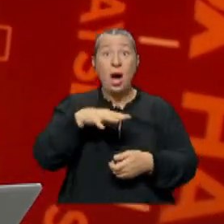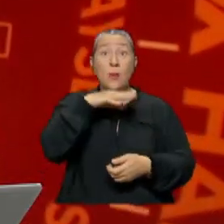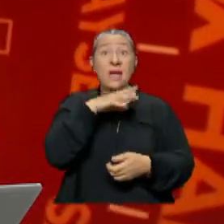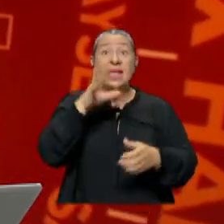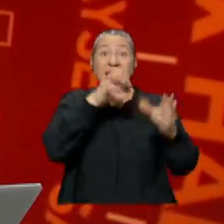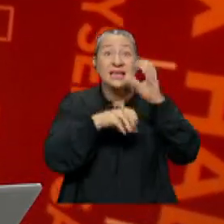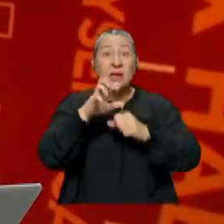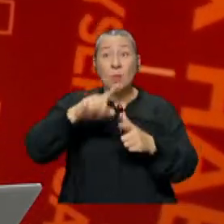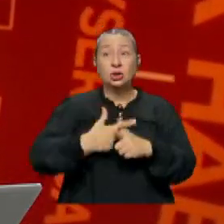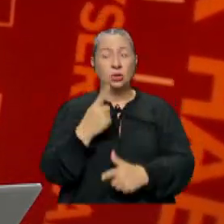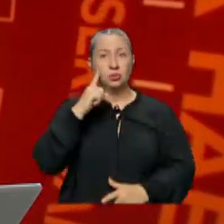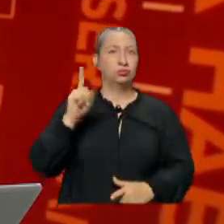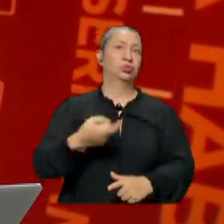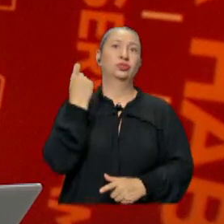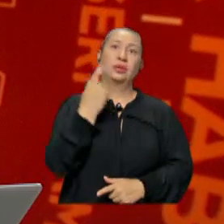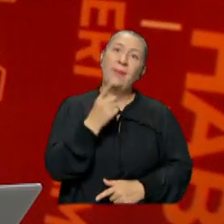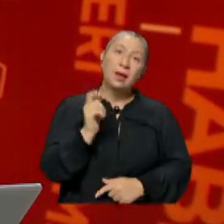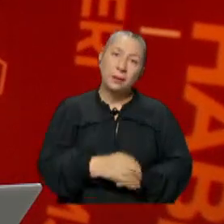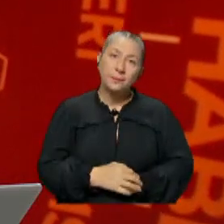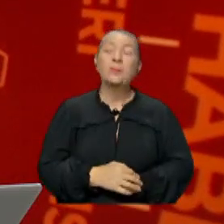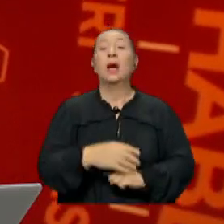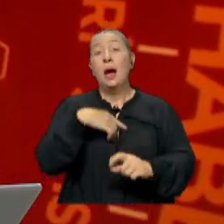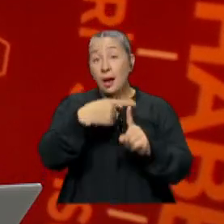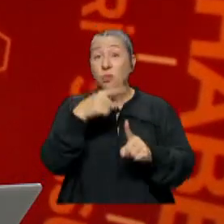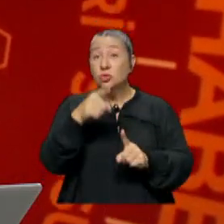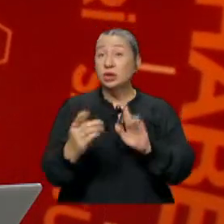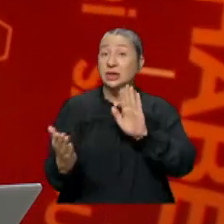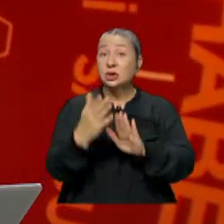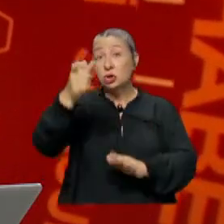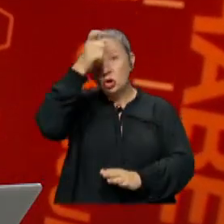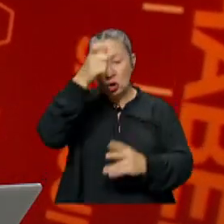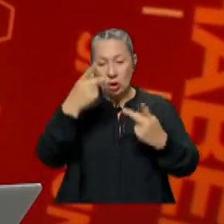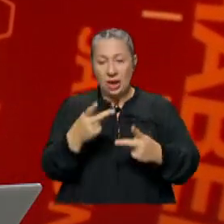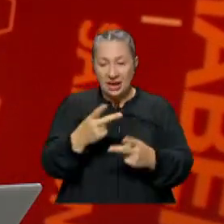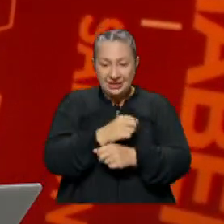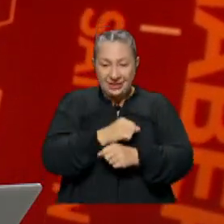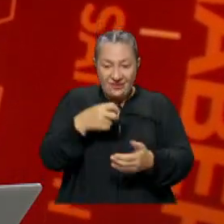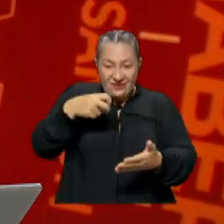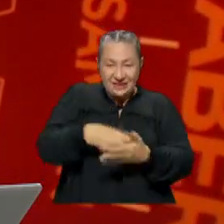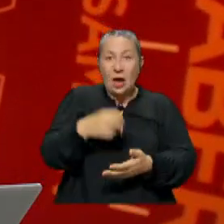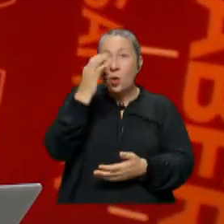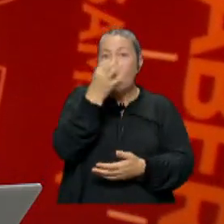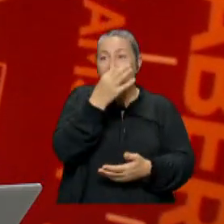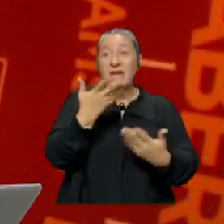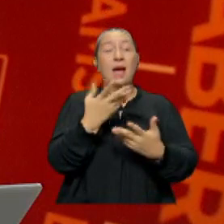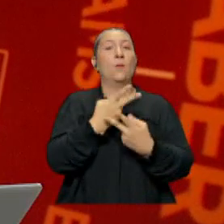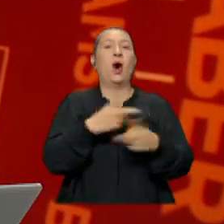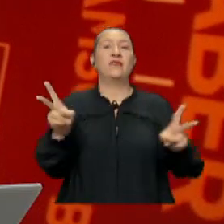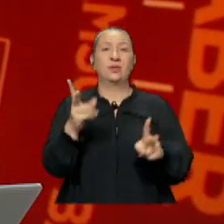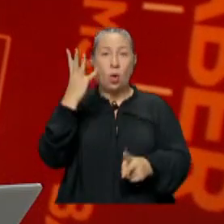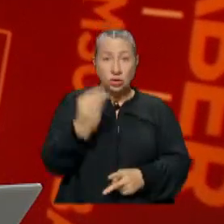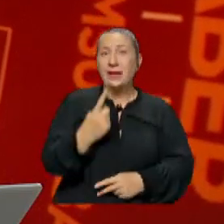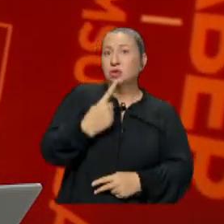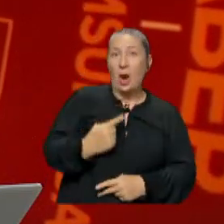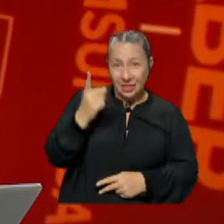projesini keşfetmiş bulunuyoruz demek ki. Üstelik bunun karşılığında Türkiye lehine vize kolaylığı ve muhafiyeti